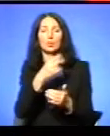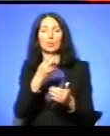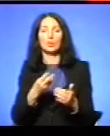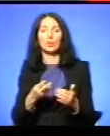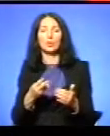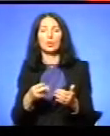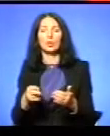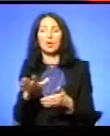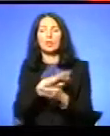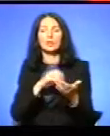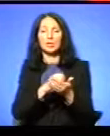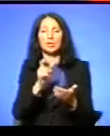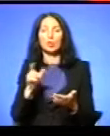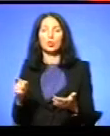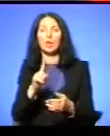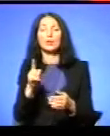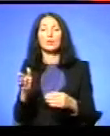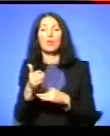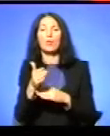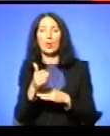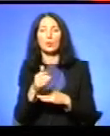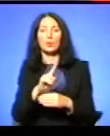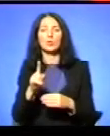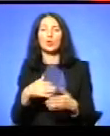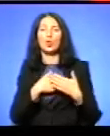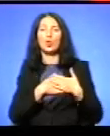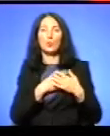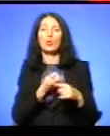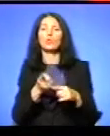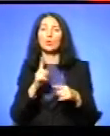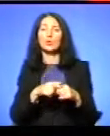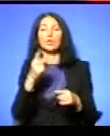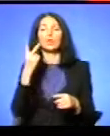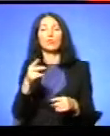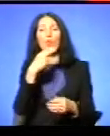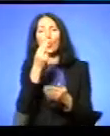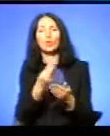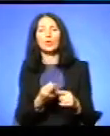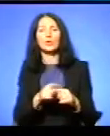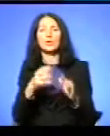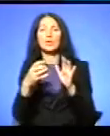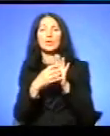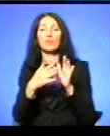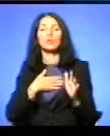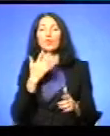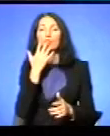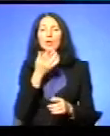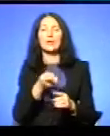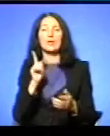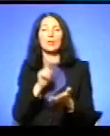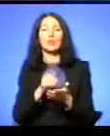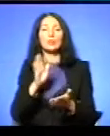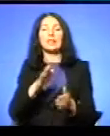Внищили людей за приїзд до цих двох кольорів Це символ нашої нації І це повинно бути не тільки